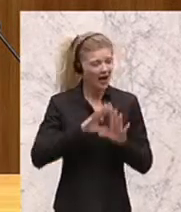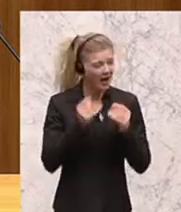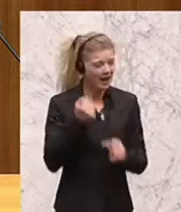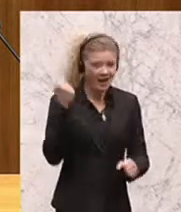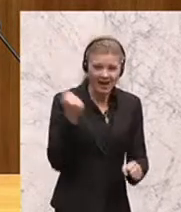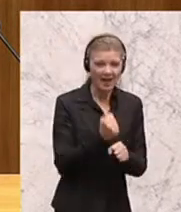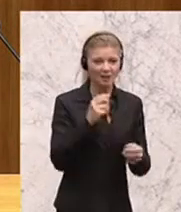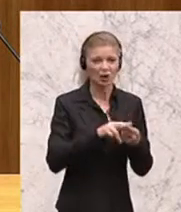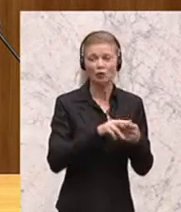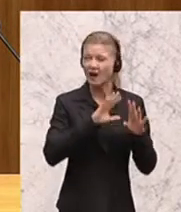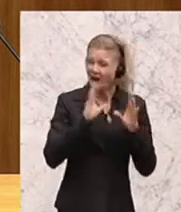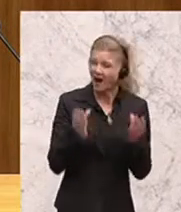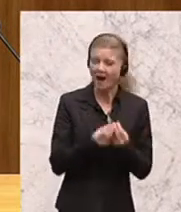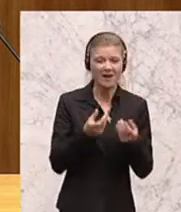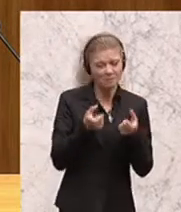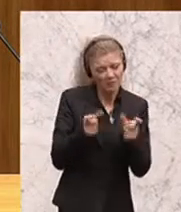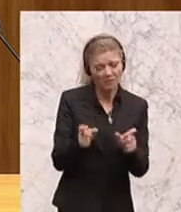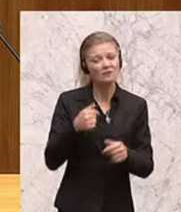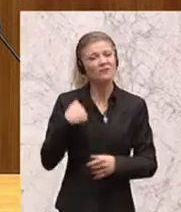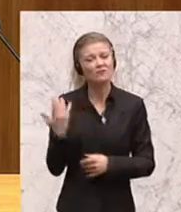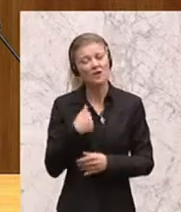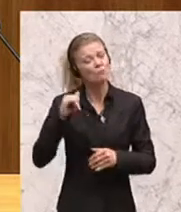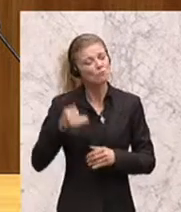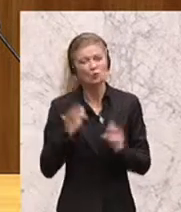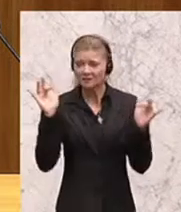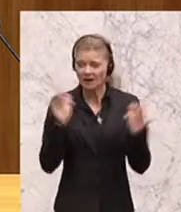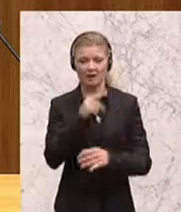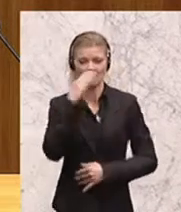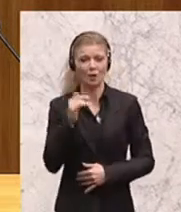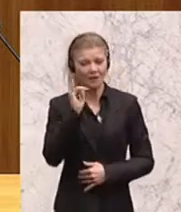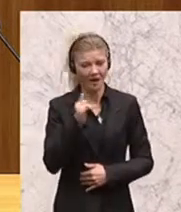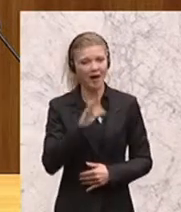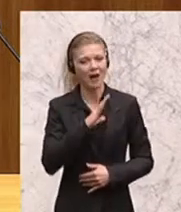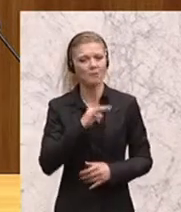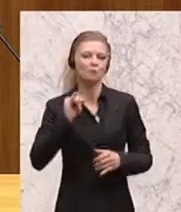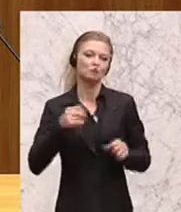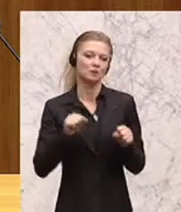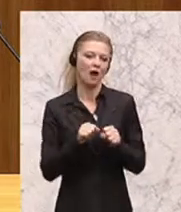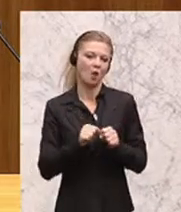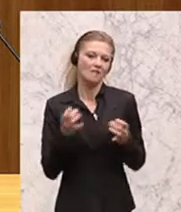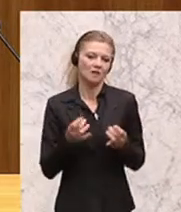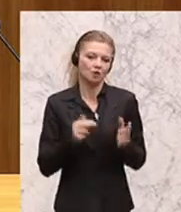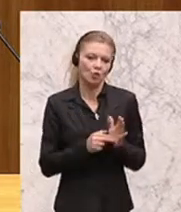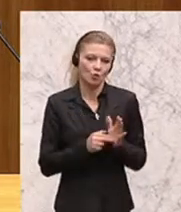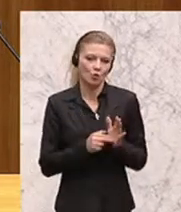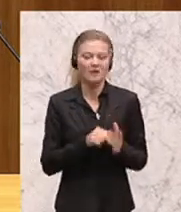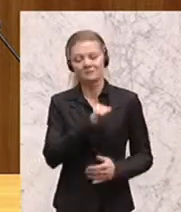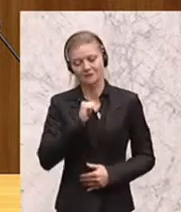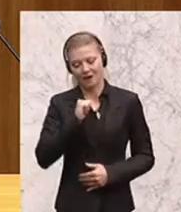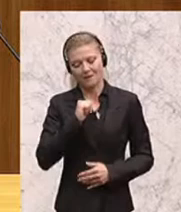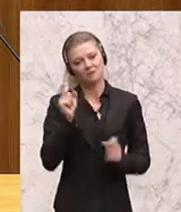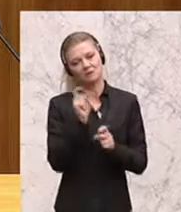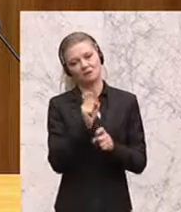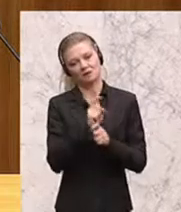Verfügung steht, muss man diesen Kampf gegen den Terror führen. Aber man muss auch selbstkritisch sehen, dass vieles das befördert hat. Und ich habe das